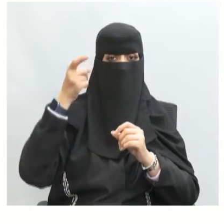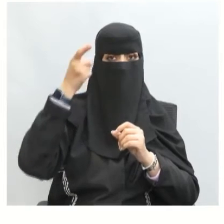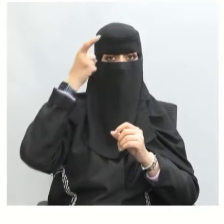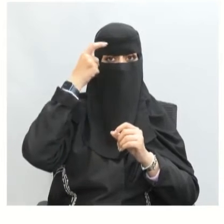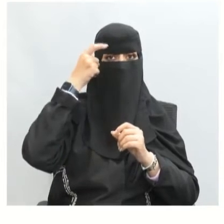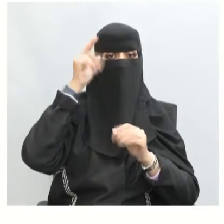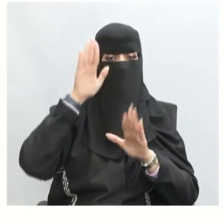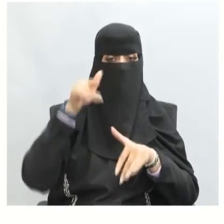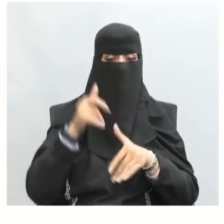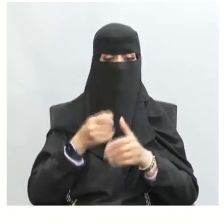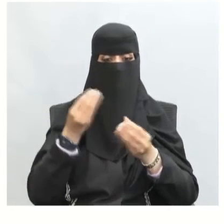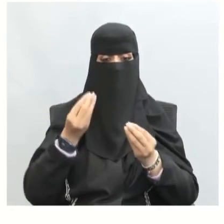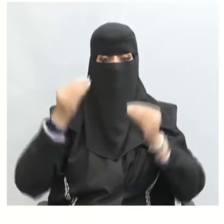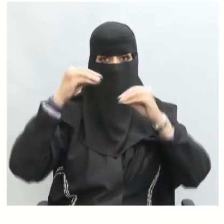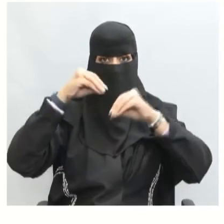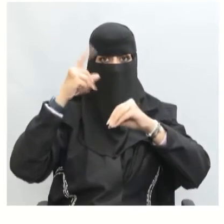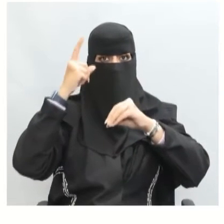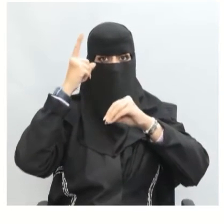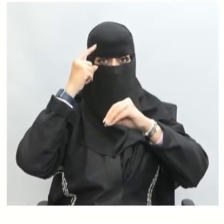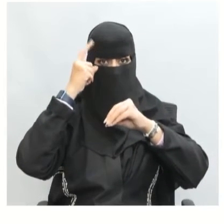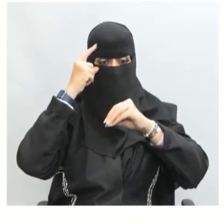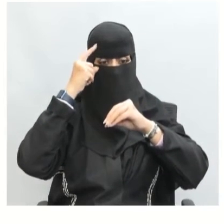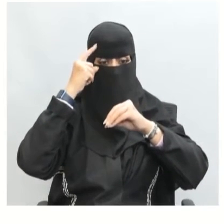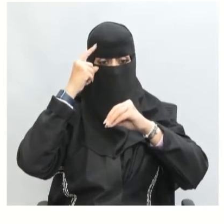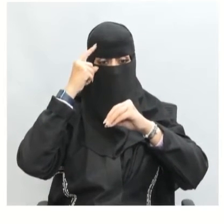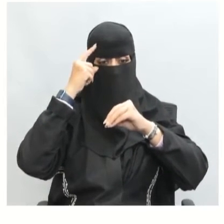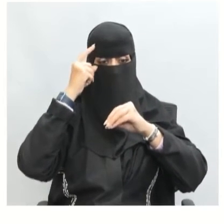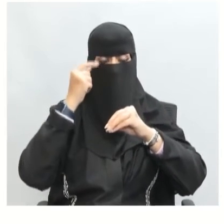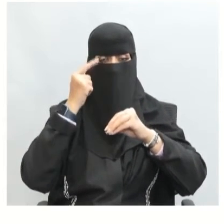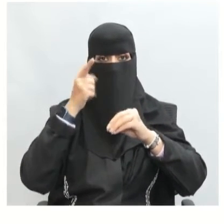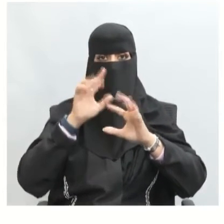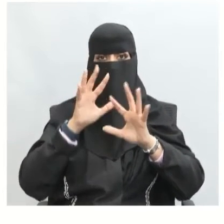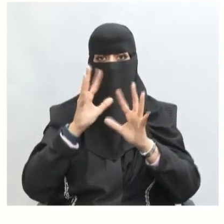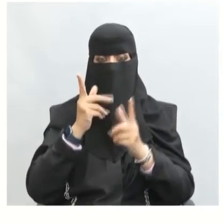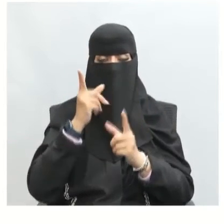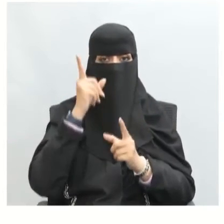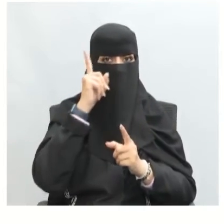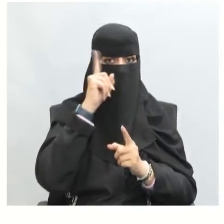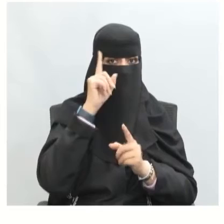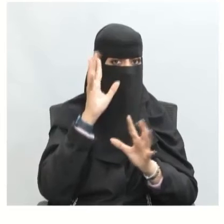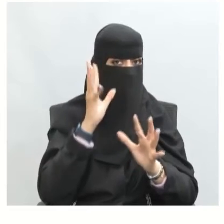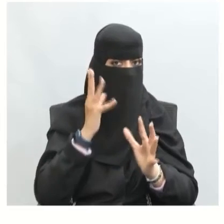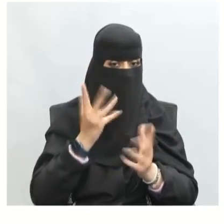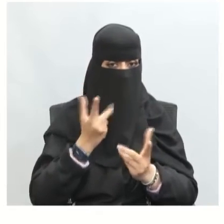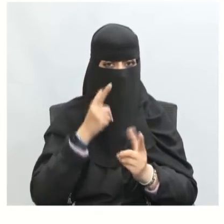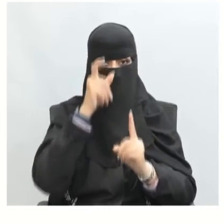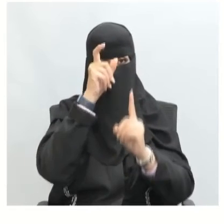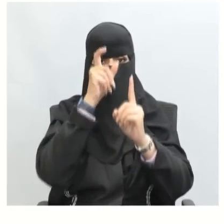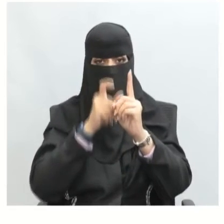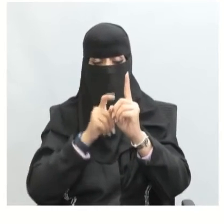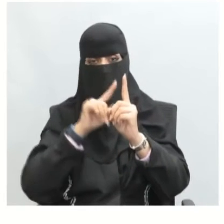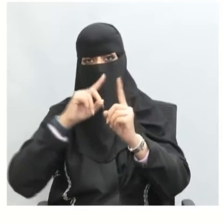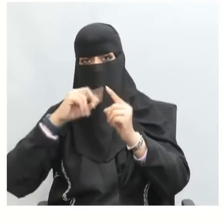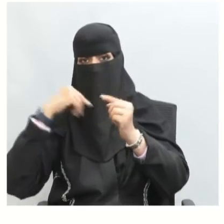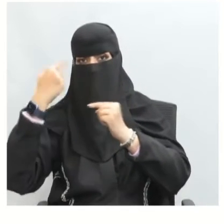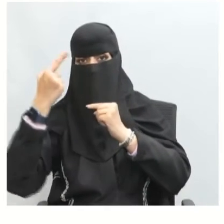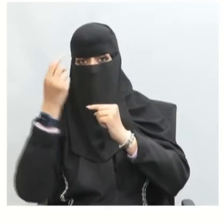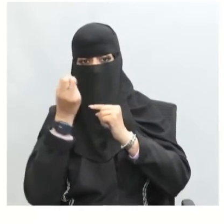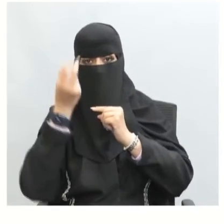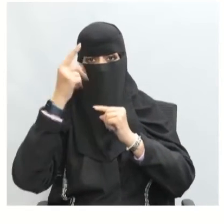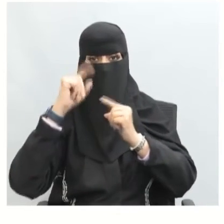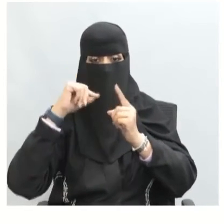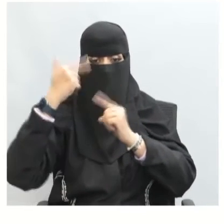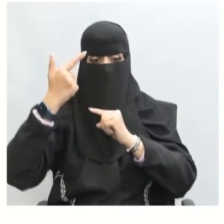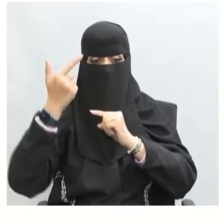الآخر فمن فوائد الحوار هو زيادة المعرفة نشر الوعي وأيضا